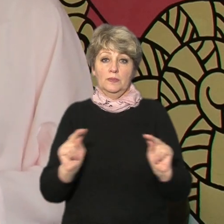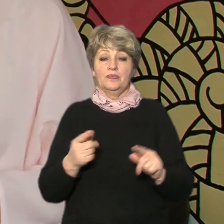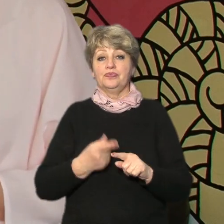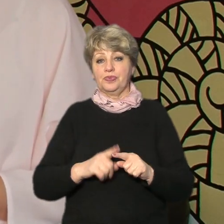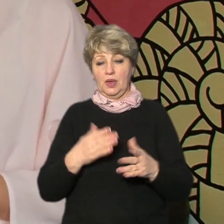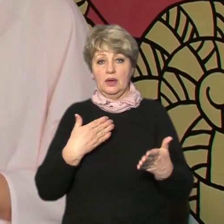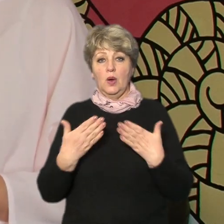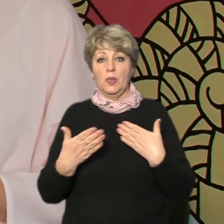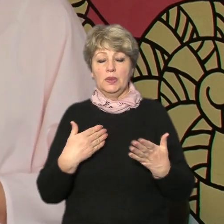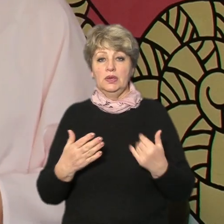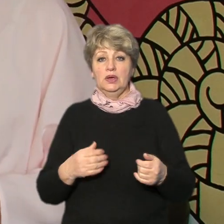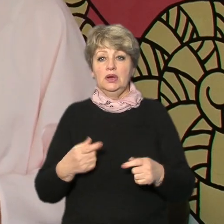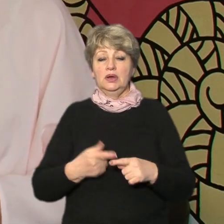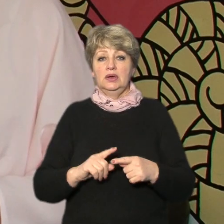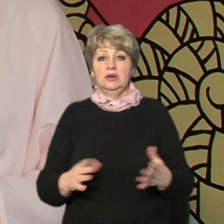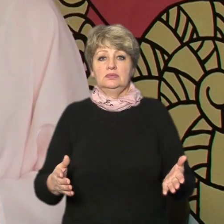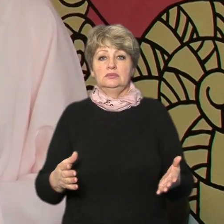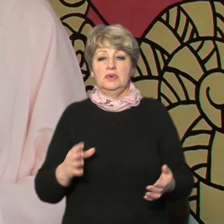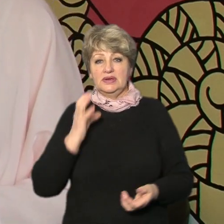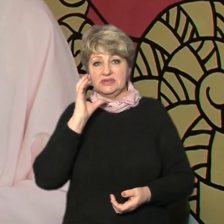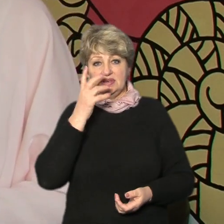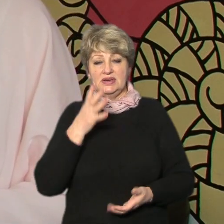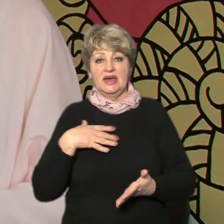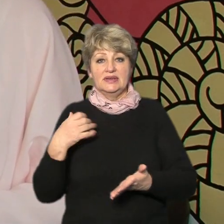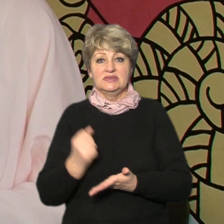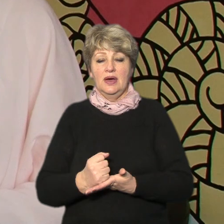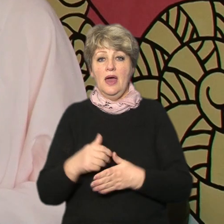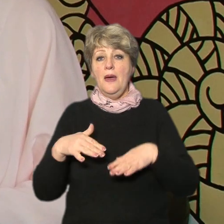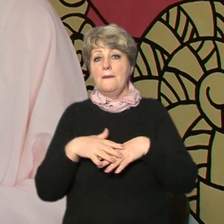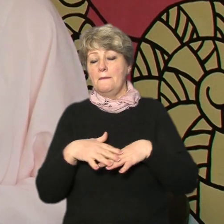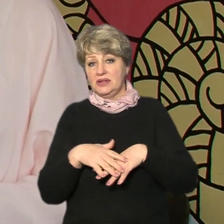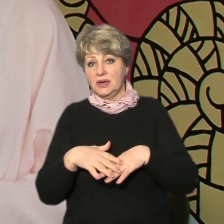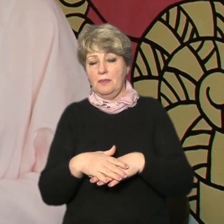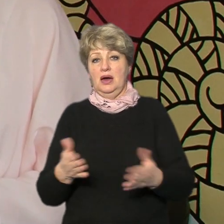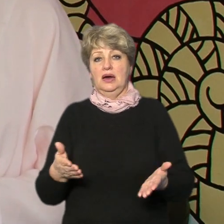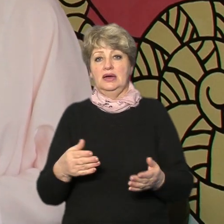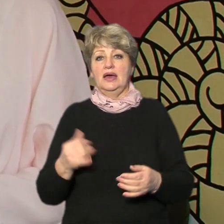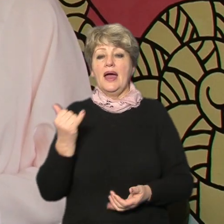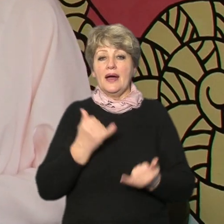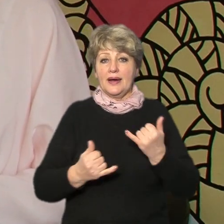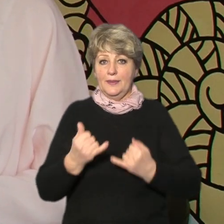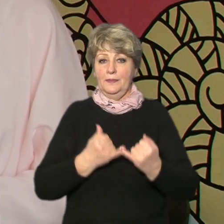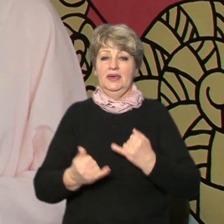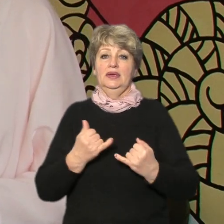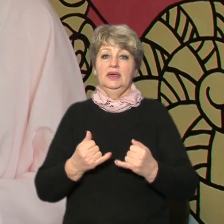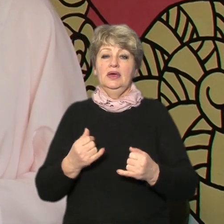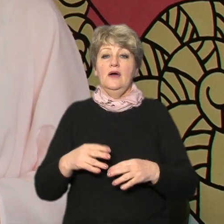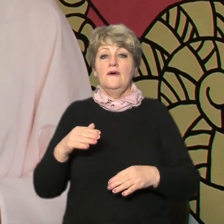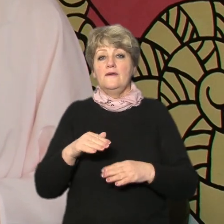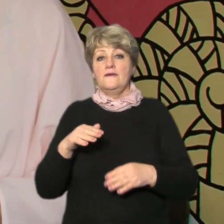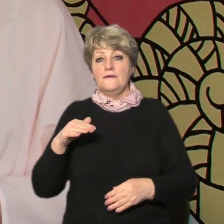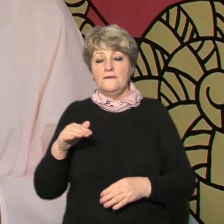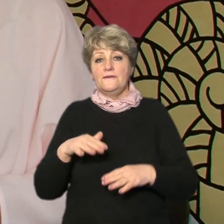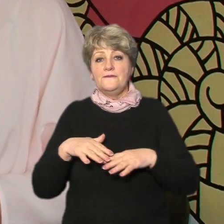точних дисциплін це стосується математики це стосується хімії це стосується фізики